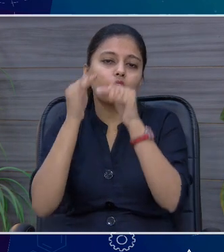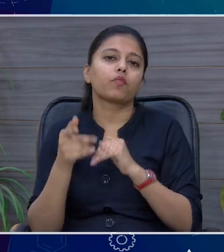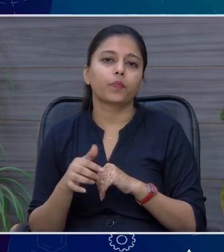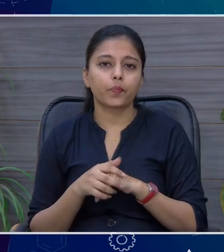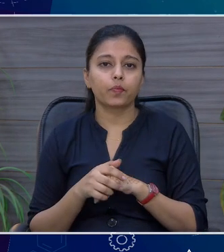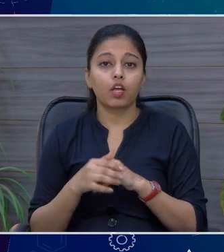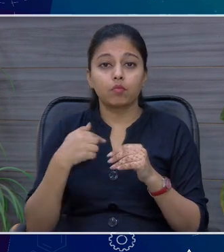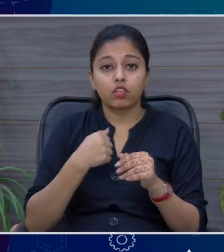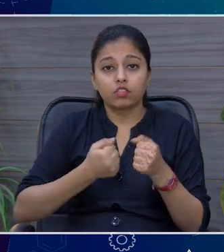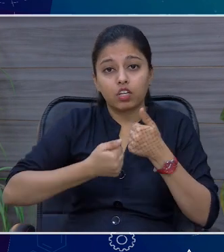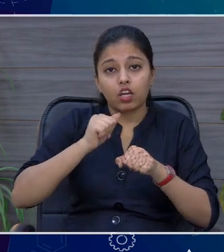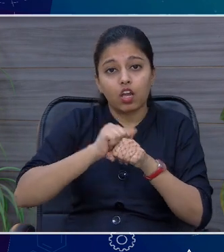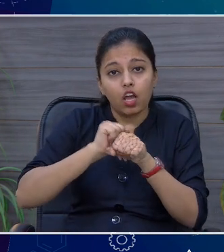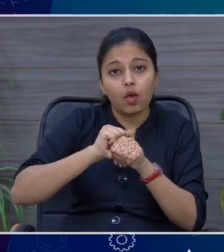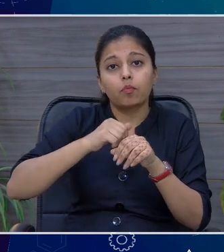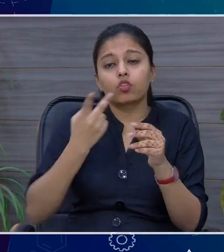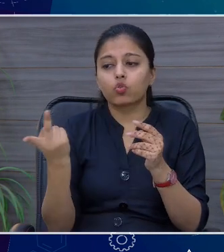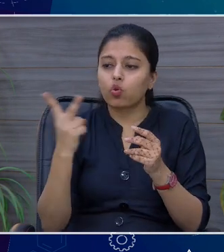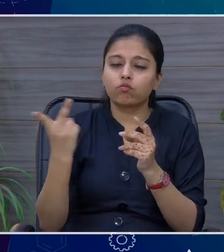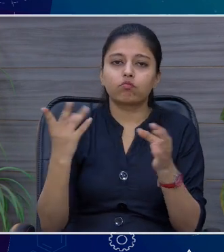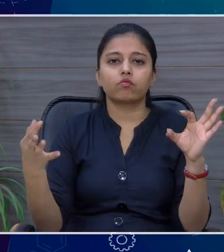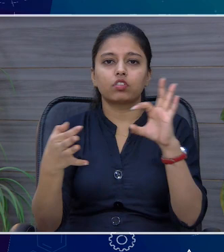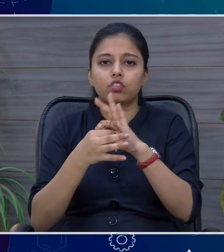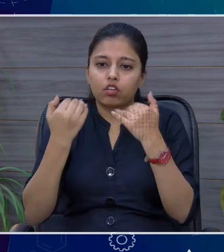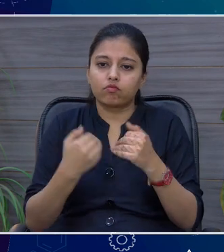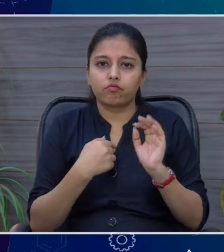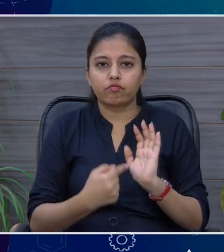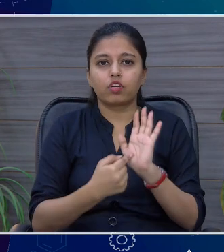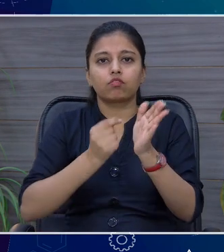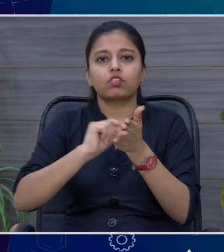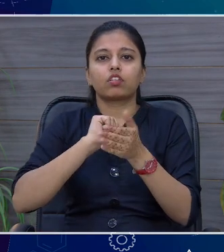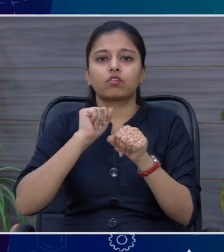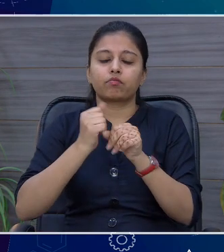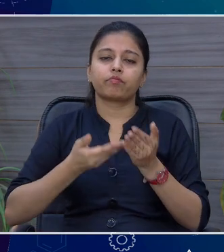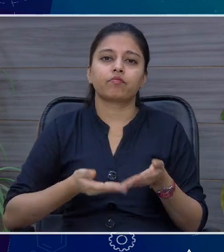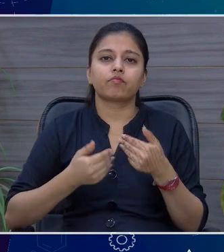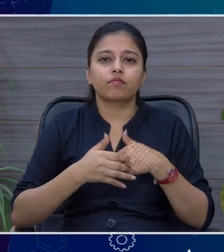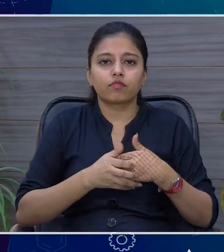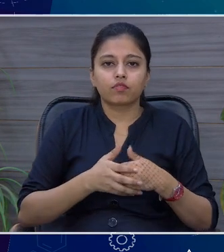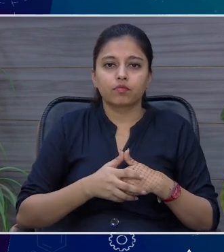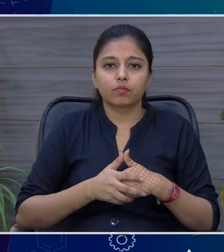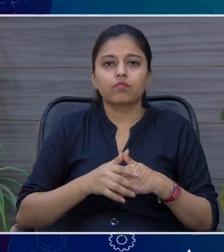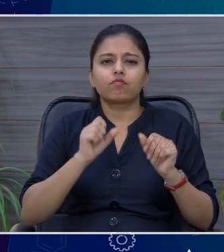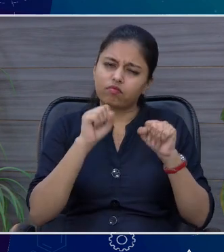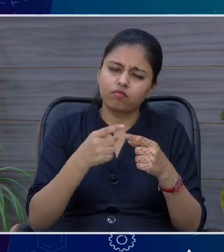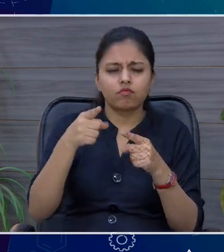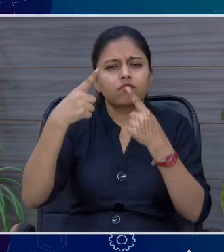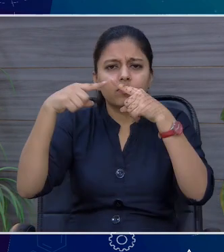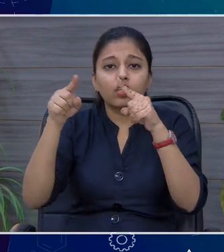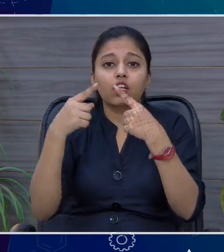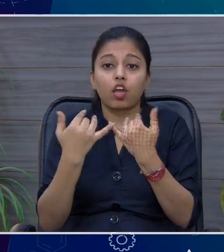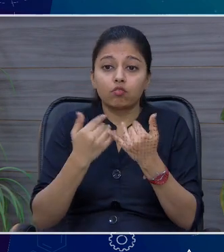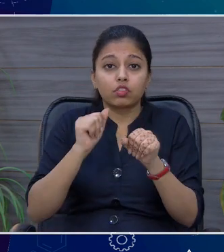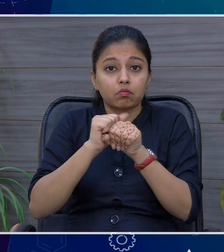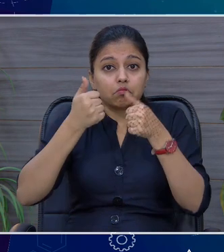तो मैंने उस challenge को और अपने उस strength को आपस में मिलाया और आज मैं आपके सामने अज़र कॉपी राइट हो बिल्कुल ये सही कहा आपने और ये बहुत अच्छी बात है अपनी